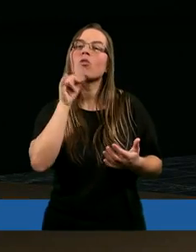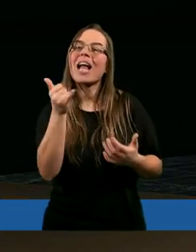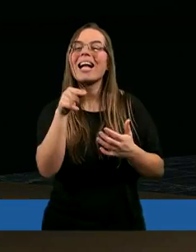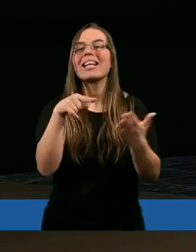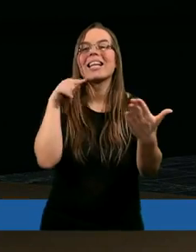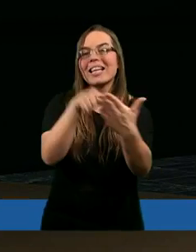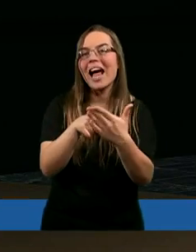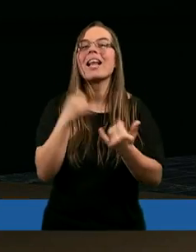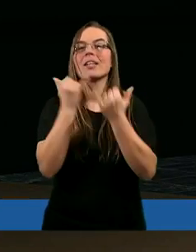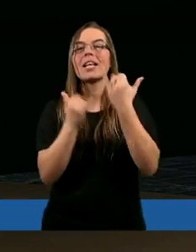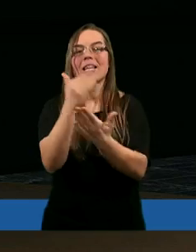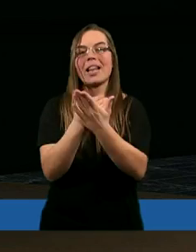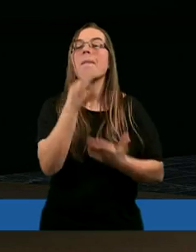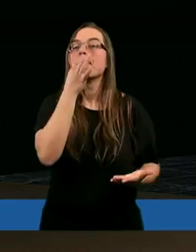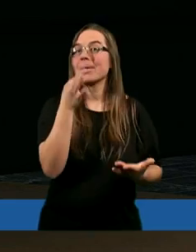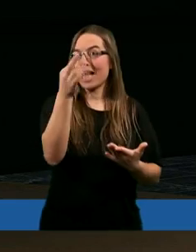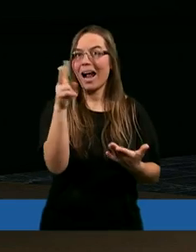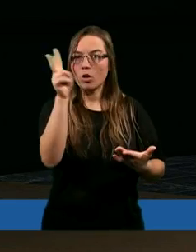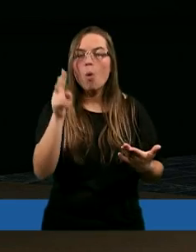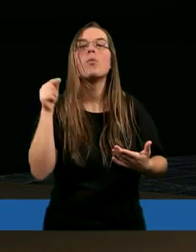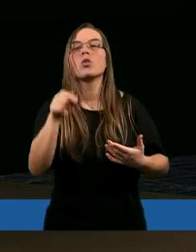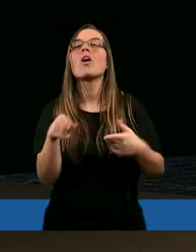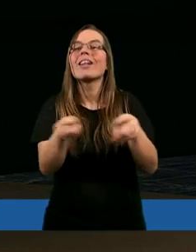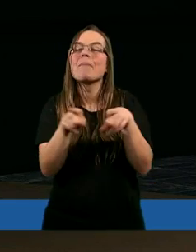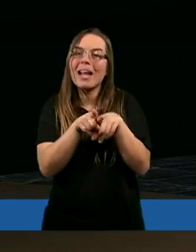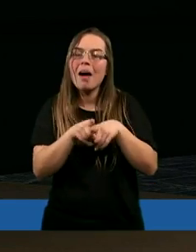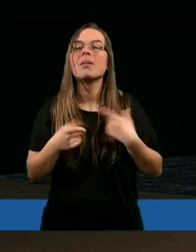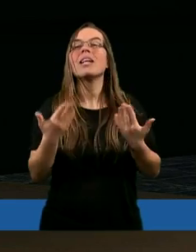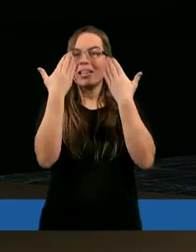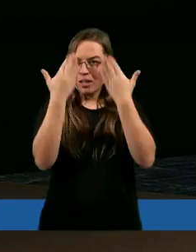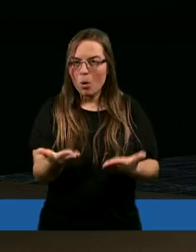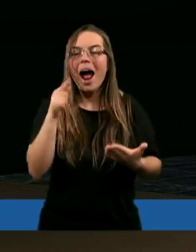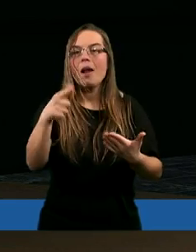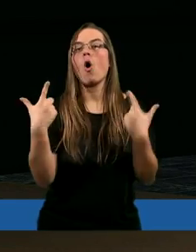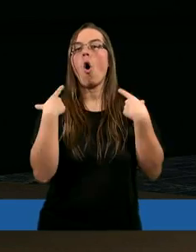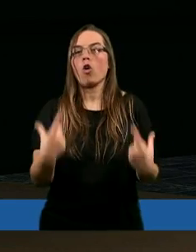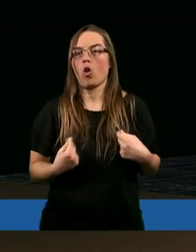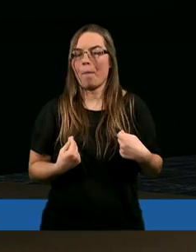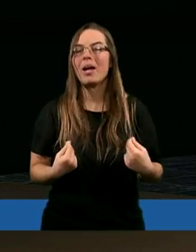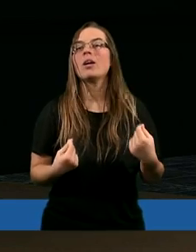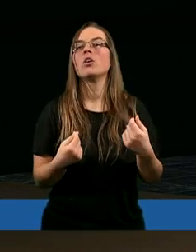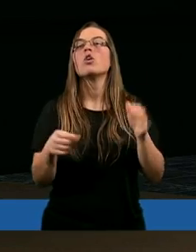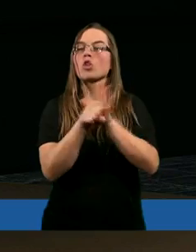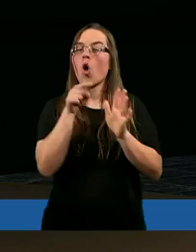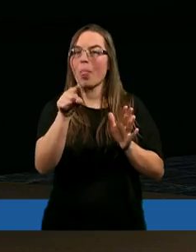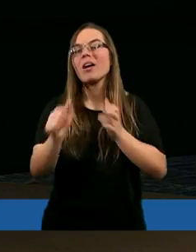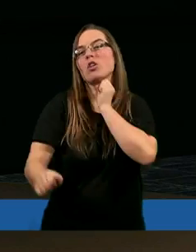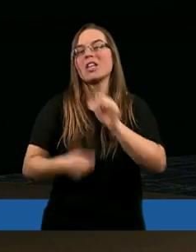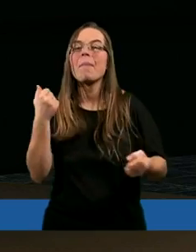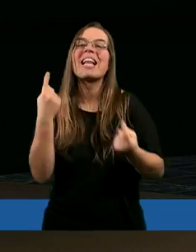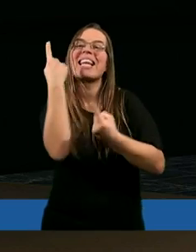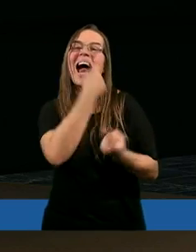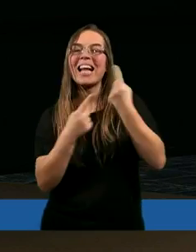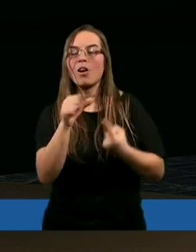tym cel, ponieważ jeżeli zadajemy komuś pytanie, to tym samym skłaniamy tą osobę do tego, żeby się